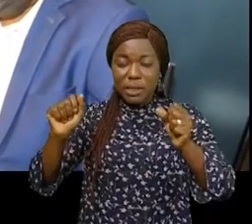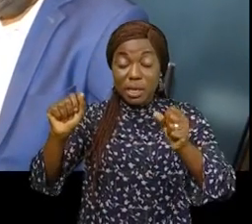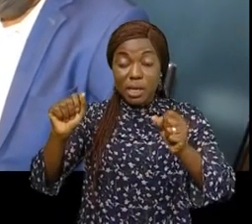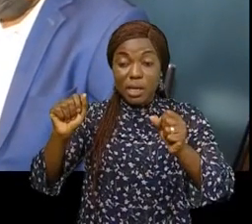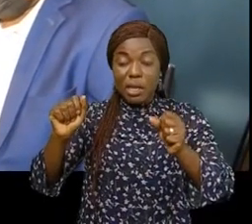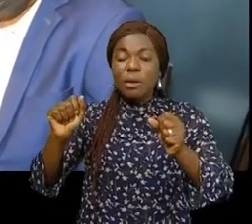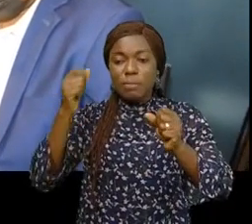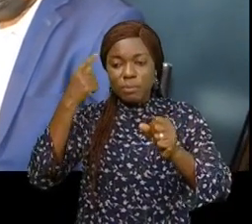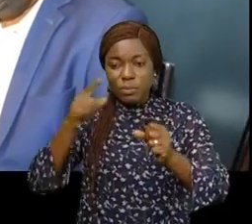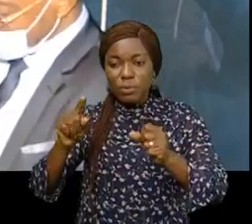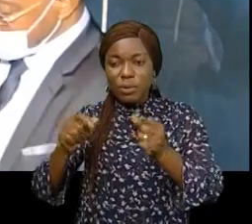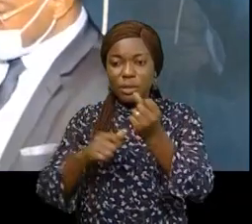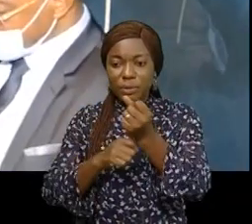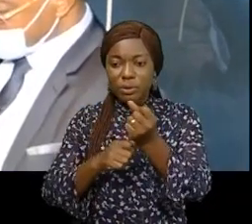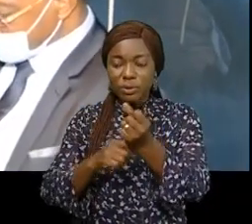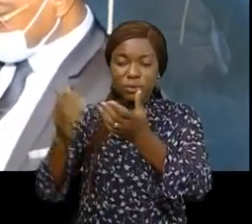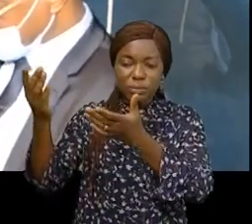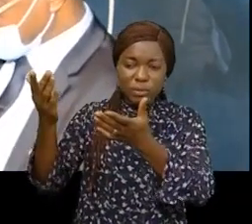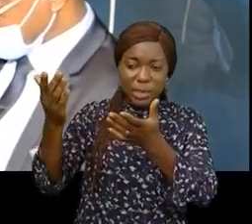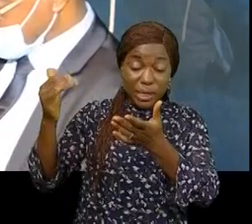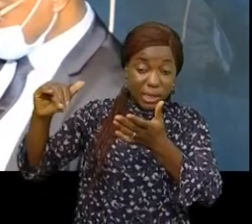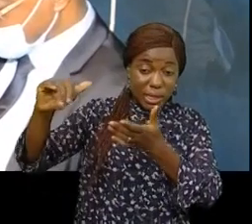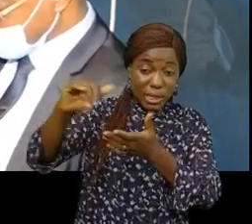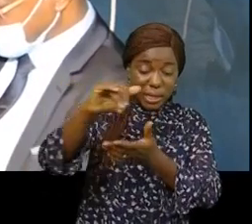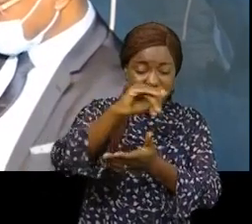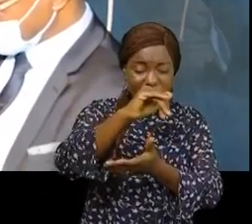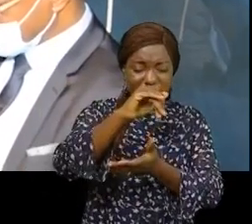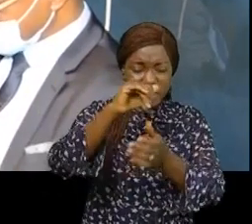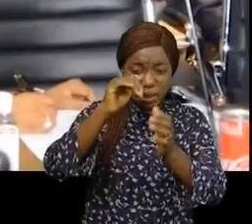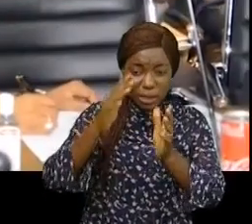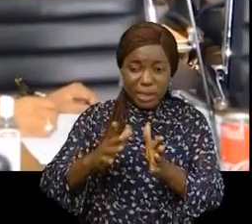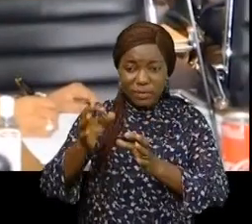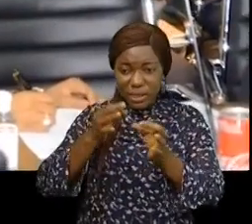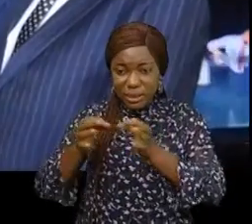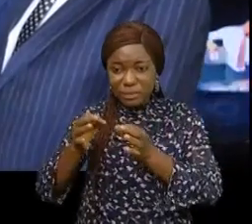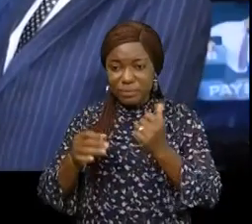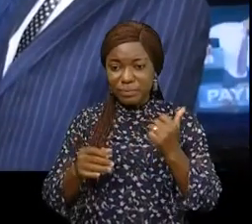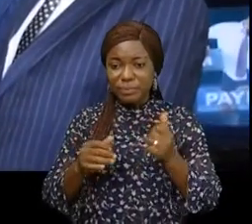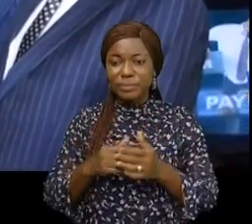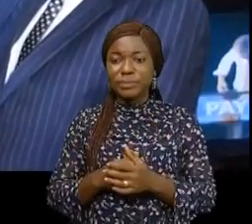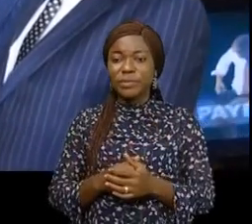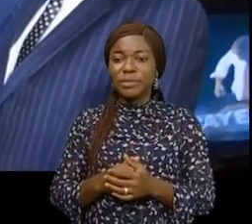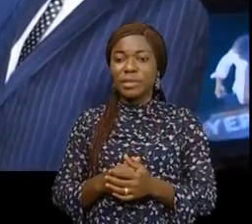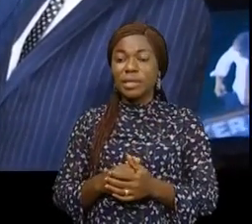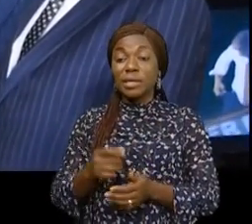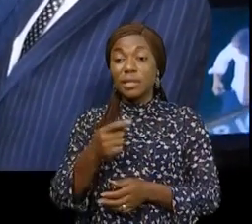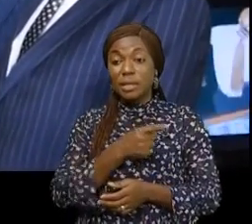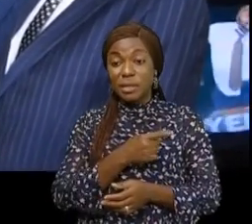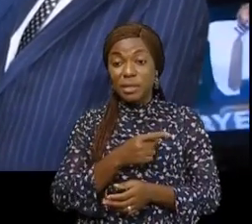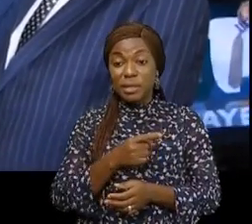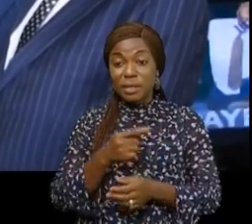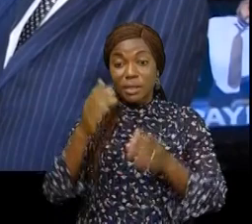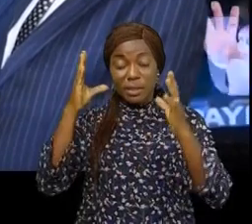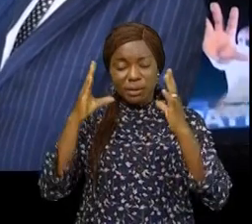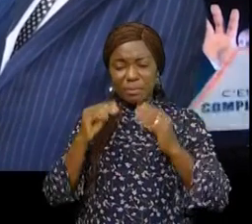aériens à la FEC et patronnes de la compagnie Moat Jet se sont exprimés en ce terme. Je ne suis pas déçue, au